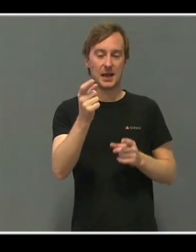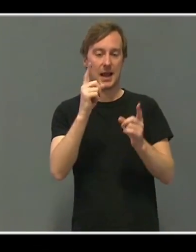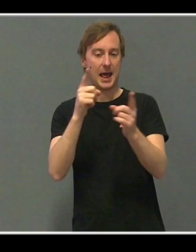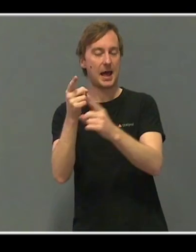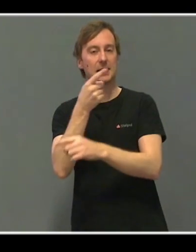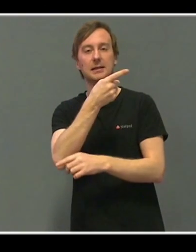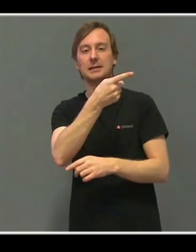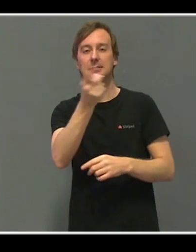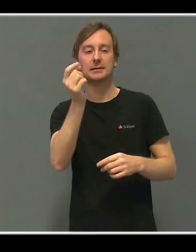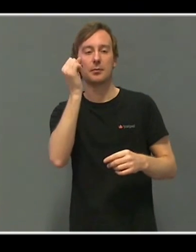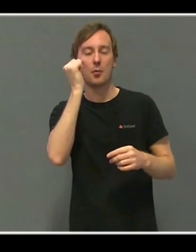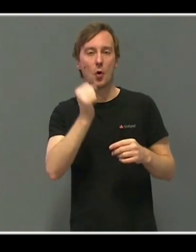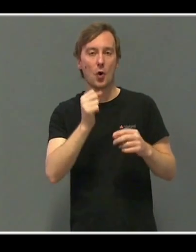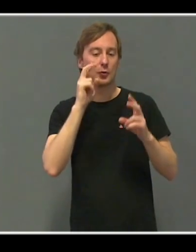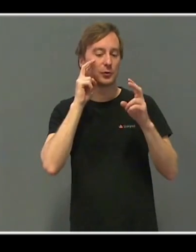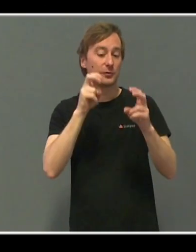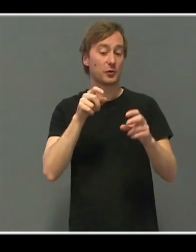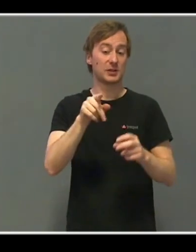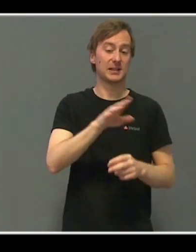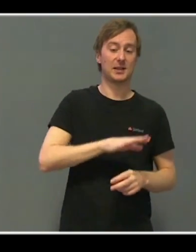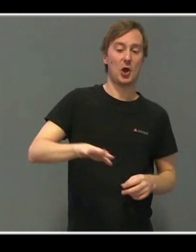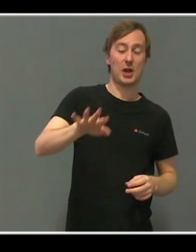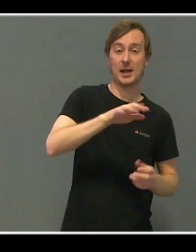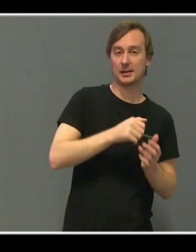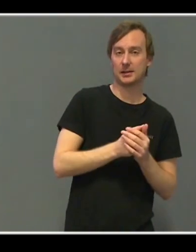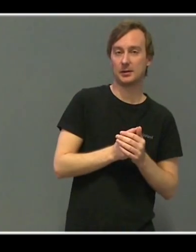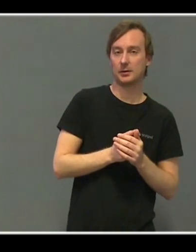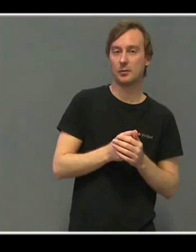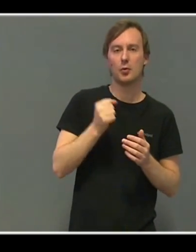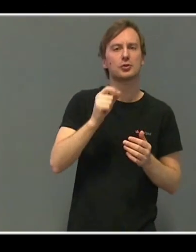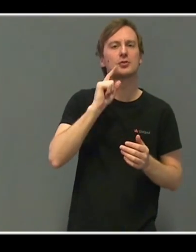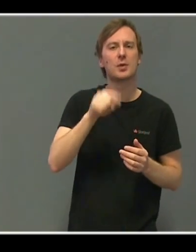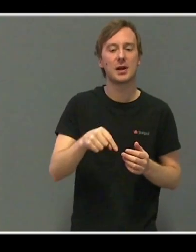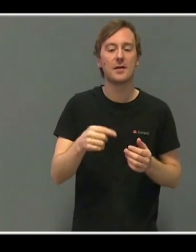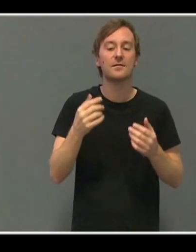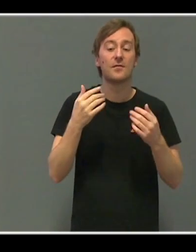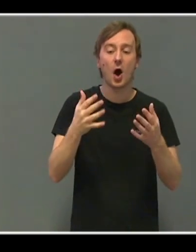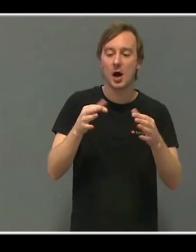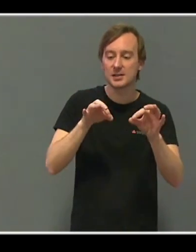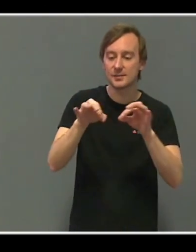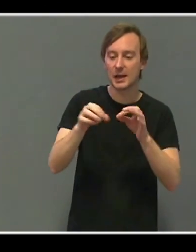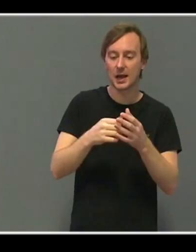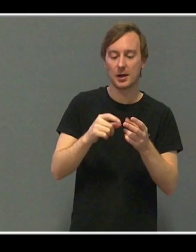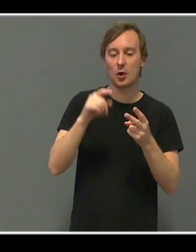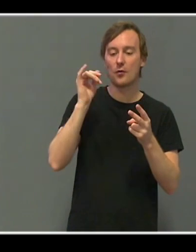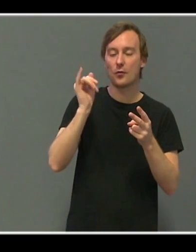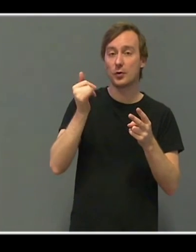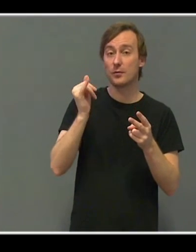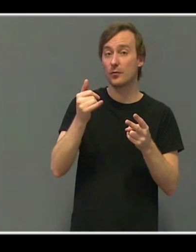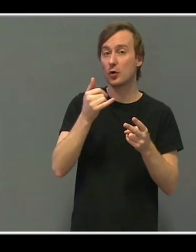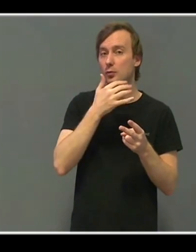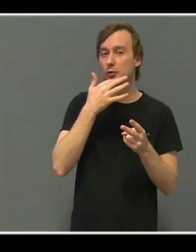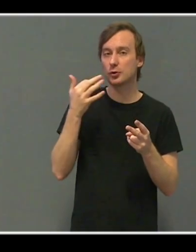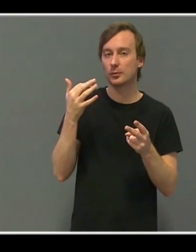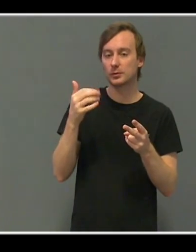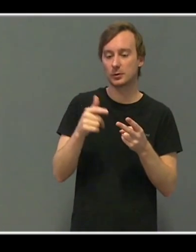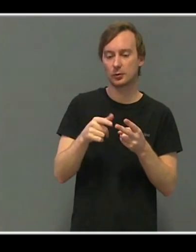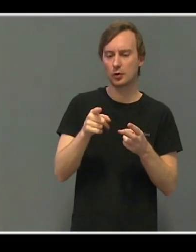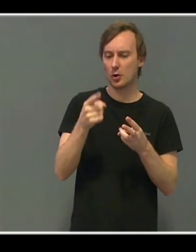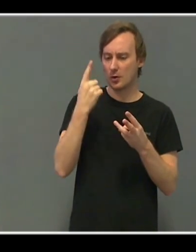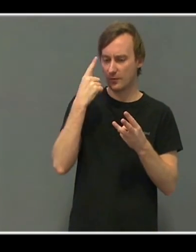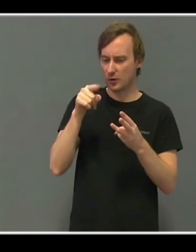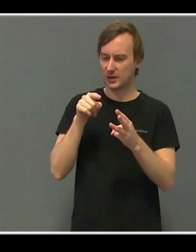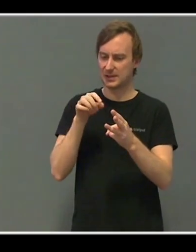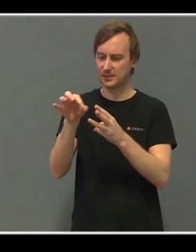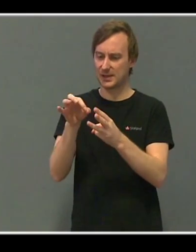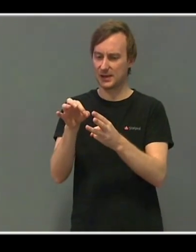må utforske denne arenan med å spørre hva spiller dere. Hvorfor er spilling så gøy? Og hva er det du får til i spill som